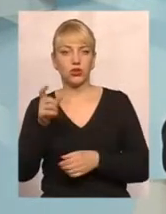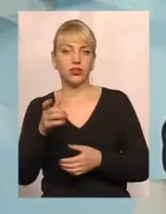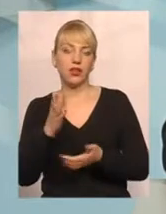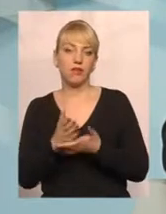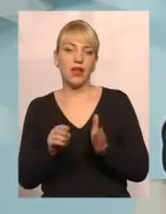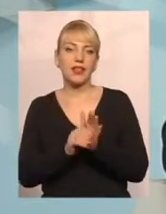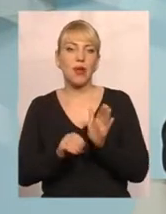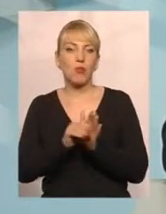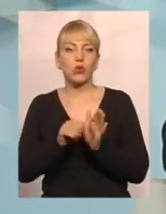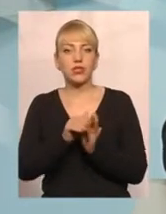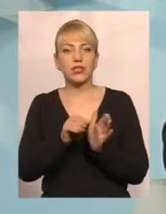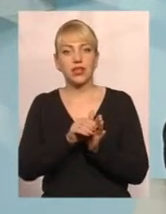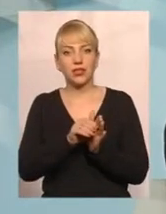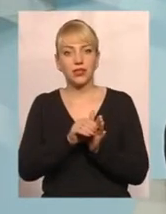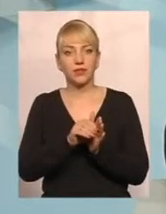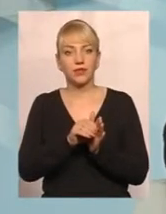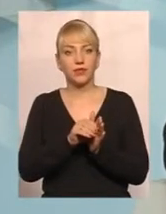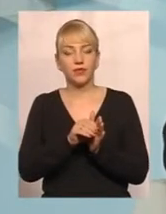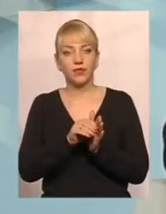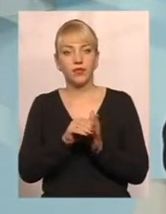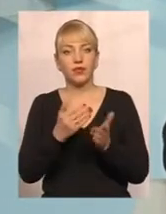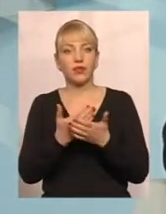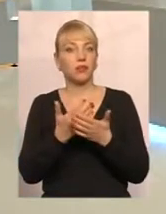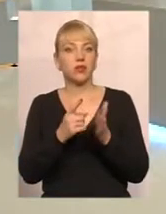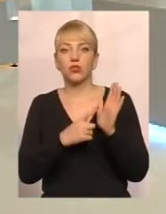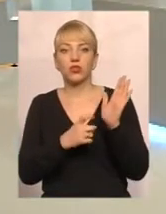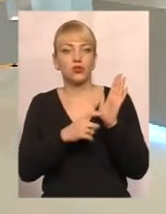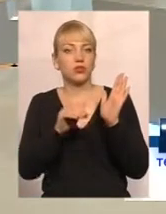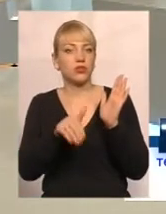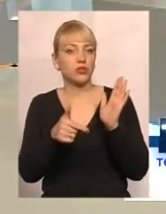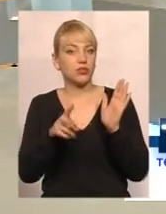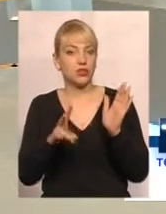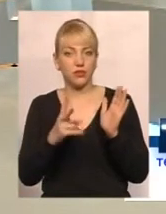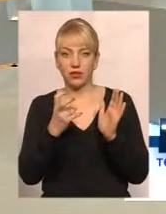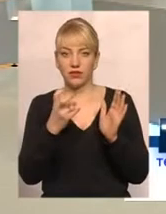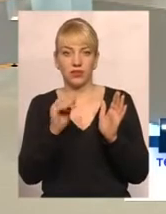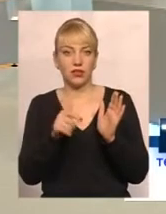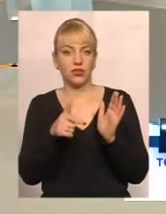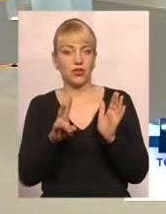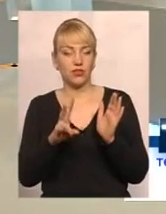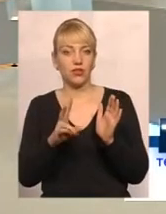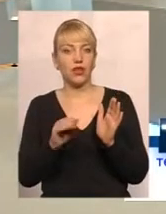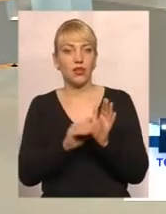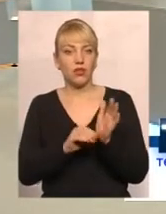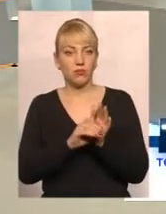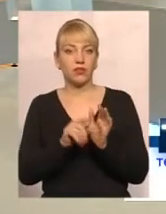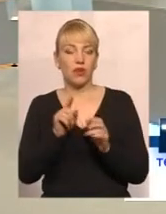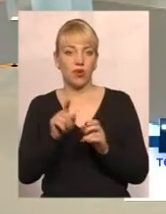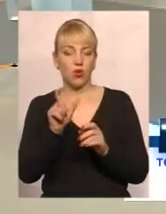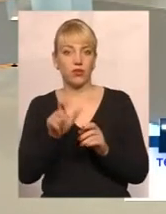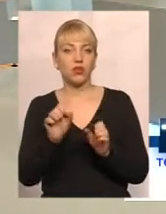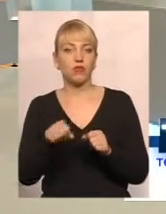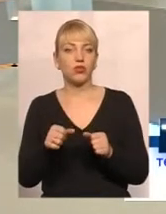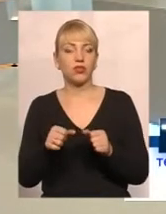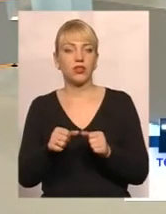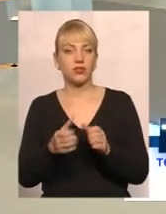депозит і від цього має щомісячні... Має 100 тисяч гривень чи 200 тисяч гривень на депозиті, вона може спокійно... може отримати певну